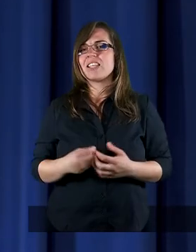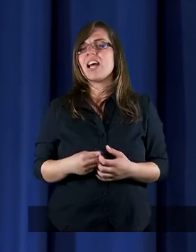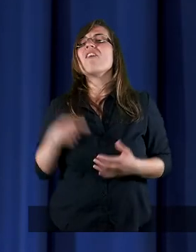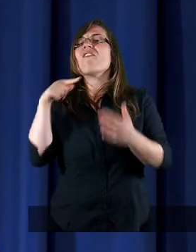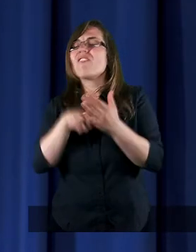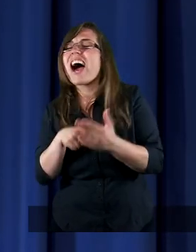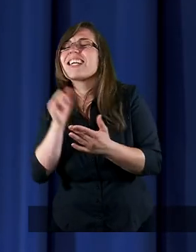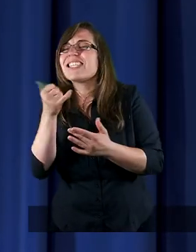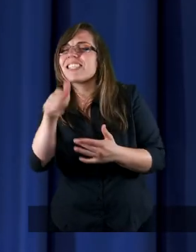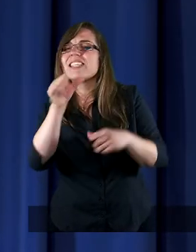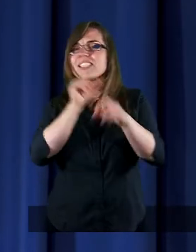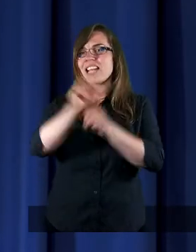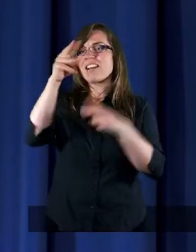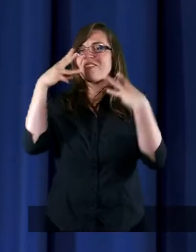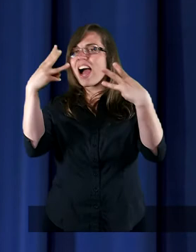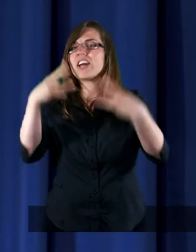Bądźmy jak Jezus,